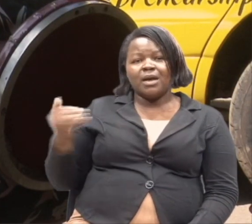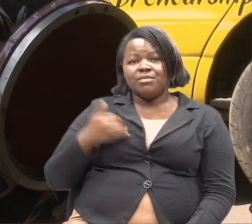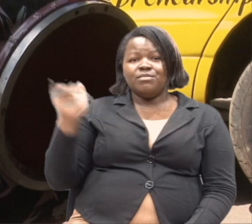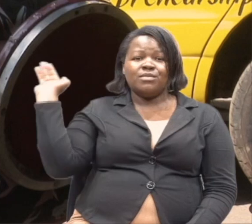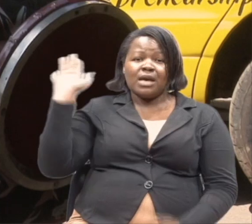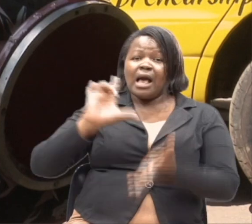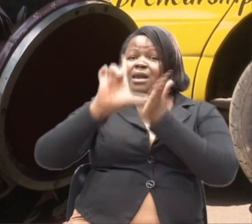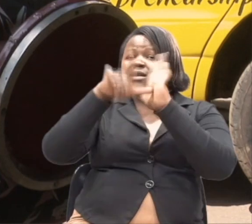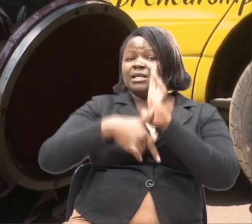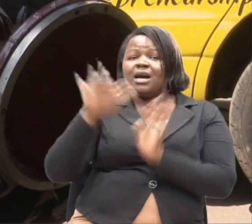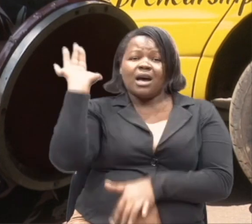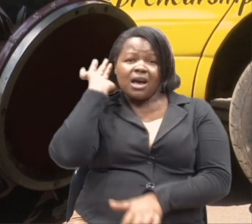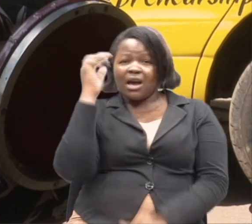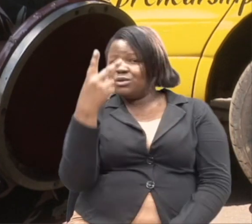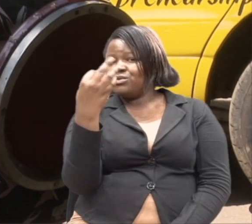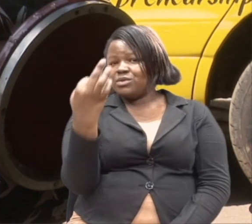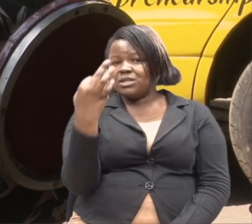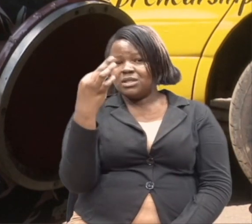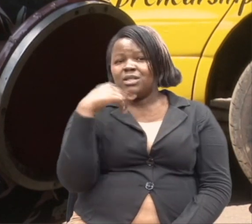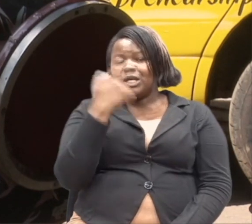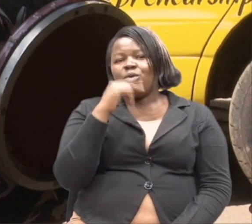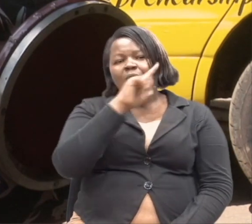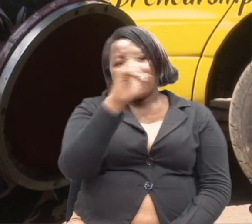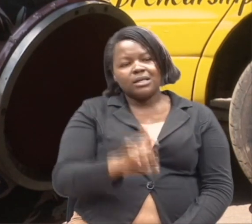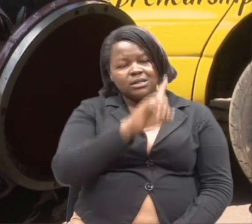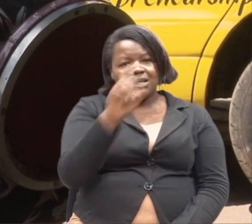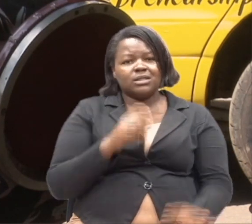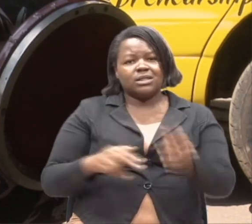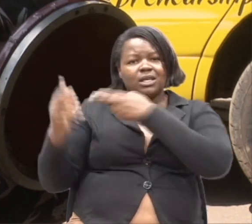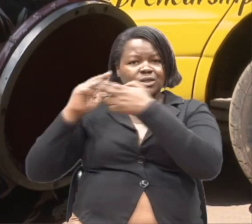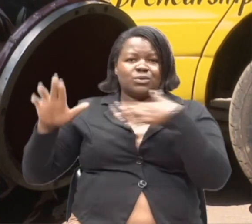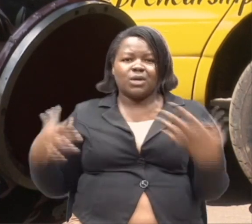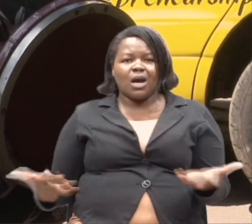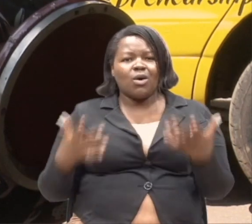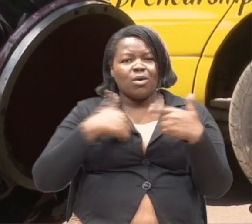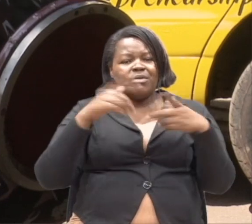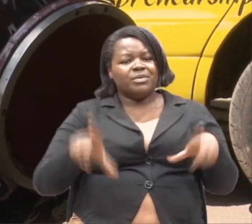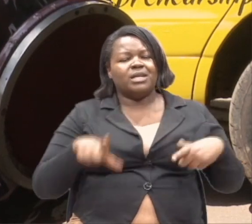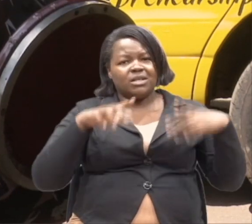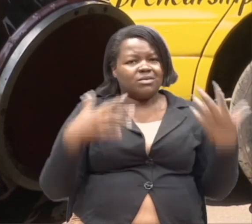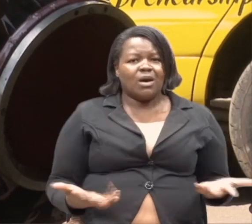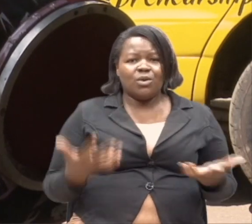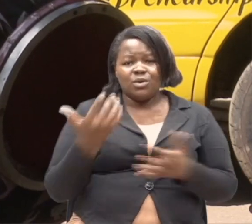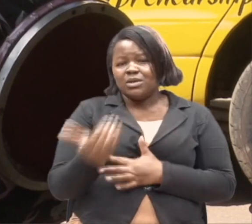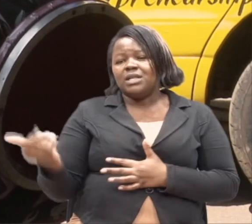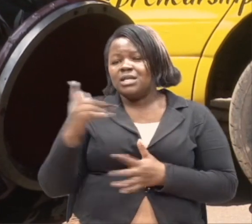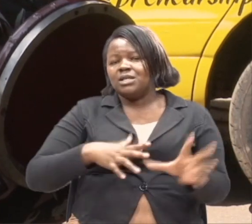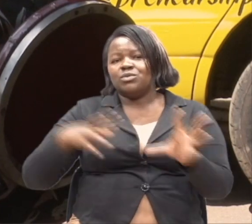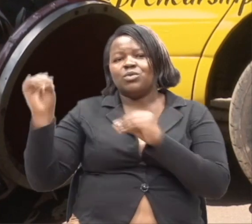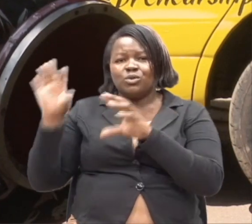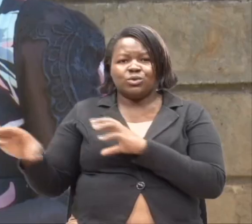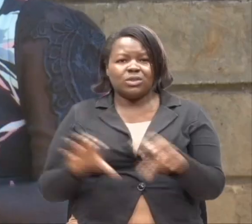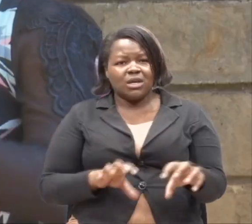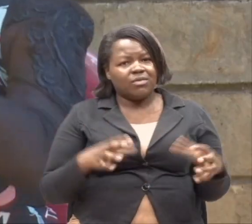Kuna wawiri watatu walio kuwa wanataja. Wanauliza historia ya huyu mtu. Inakana mnagani. Labda mtoto huyu ataenda